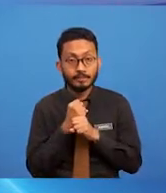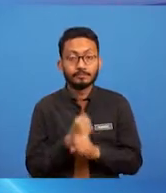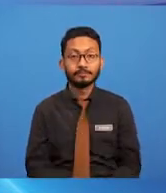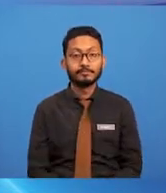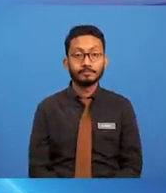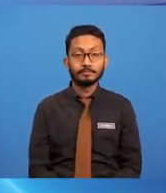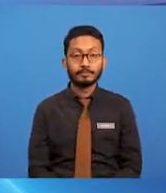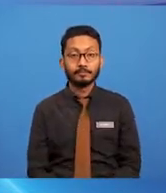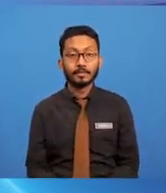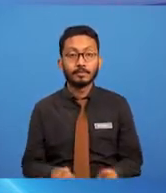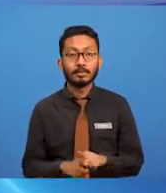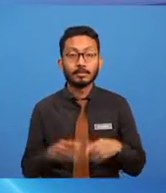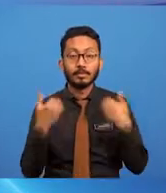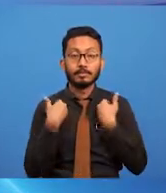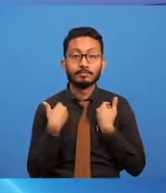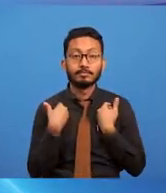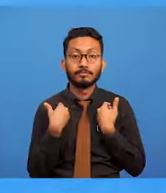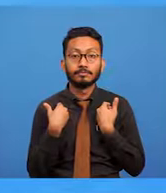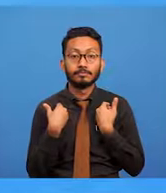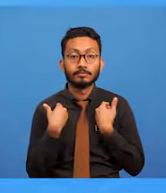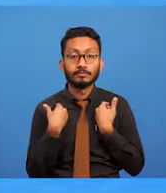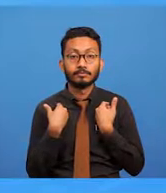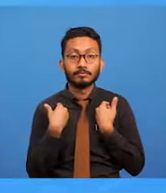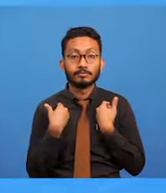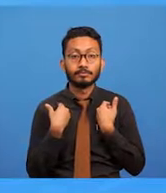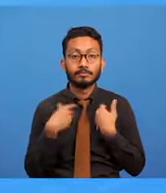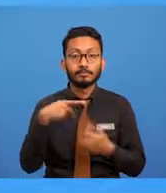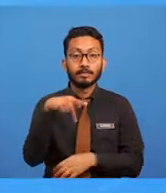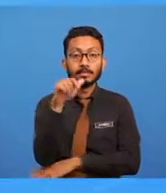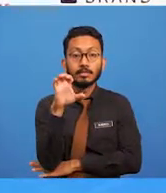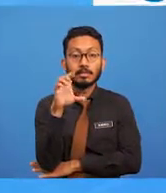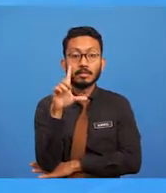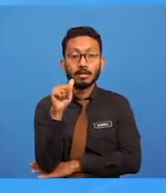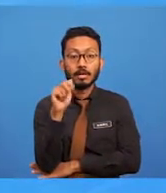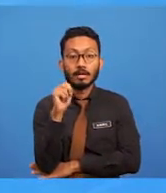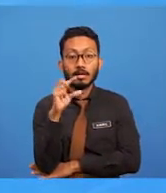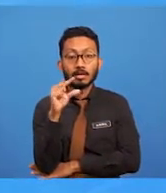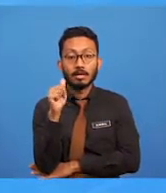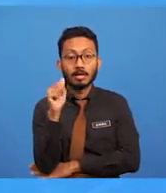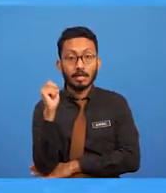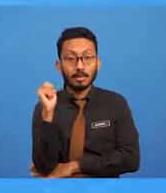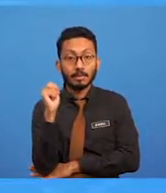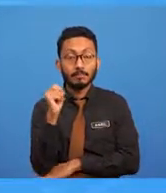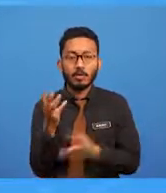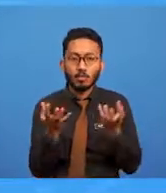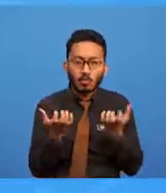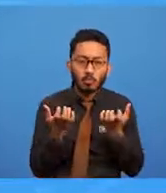Sama ada pelanggan ingin menempah logo, lukisan ilustrasi